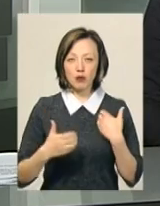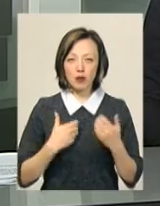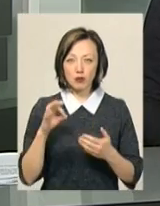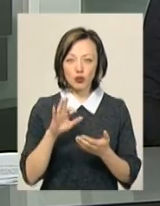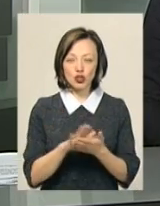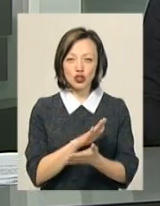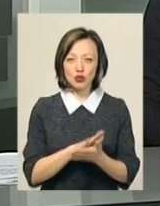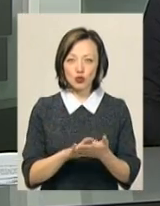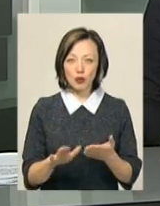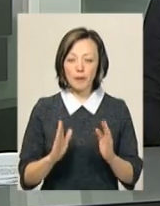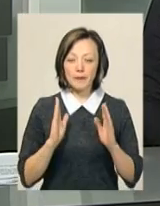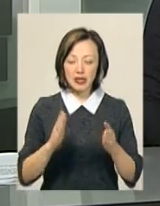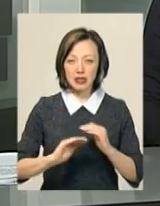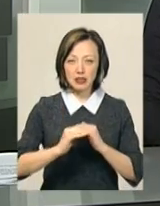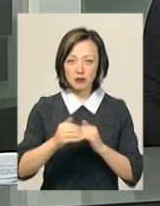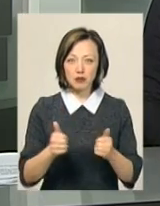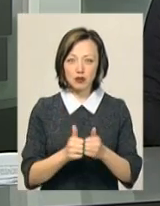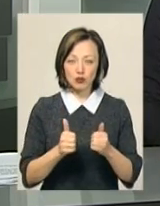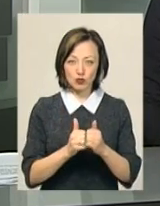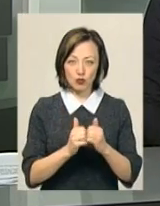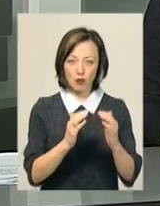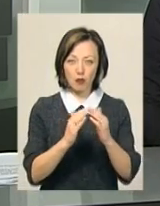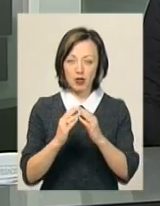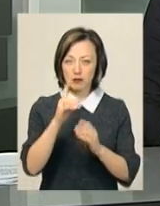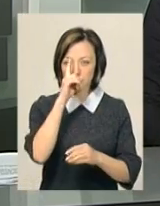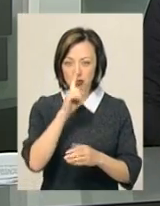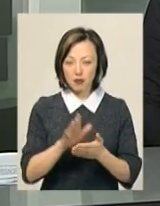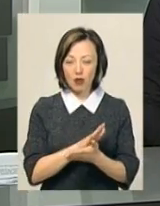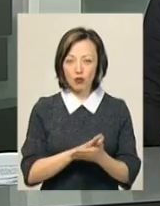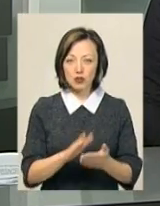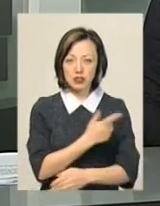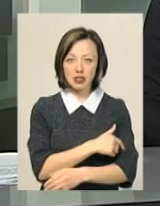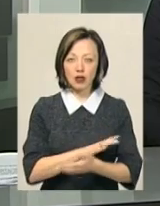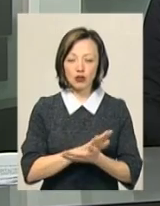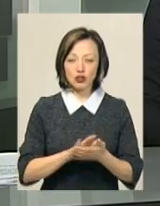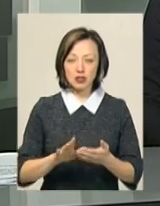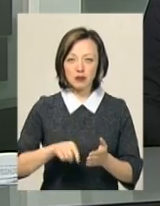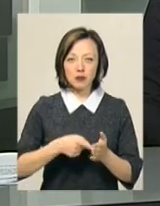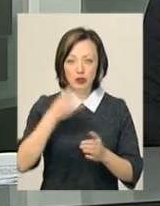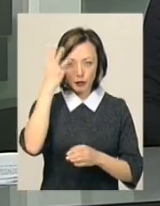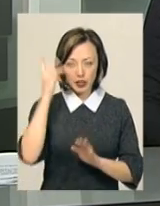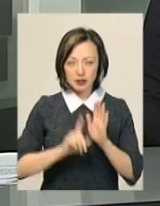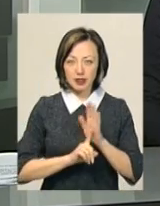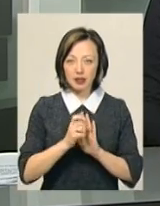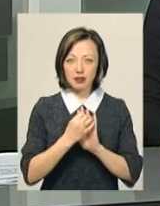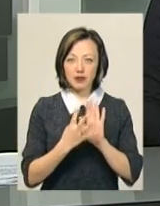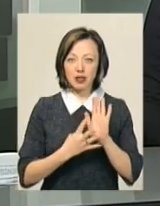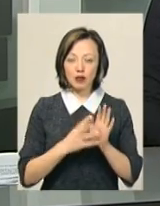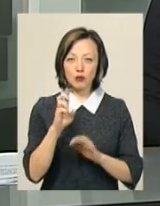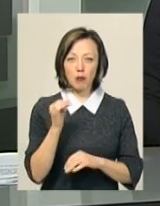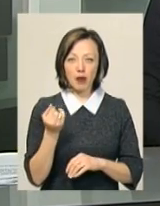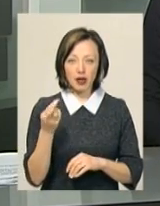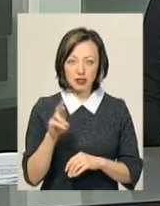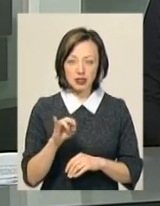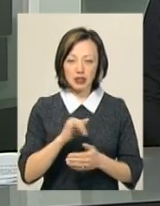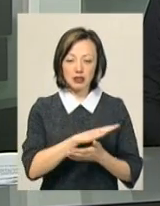чистоту у під'їздах та поблизу помешкань. Місячник благоустрою та санітарної очистки у Хмельницькому розпочався 19 березня